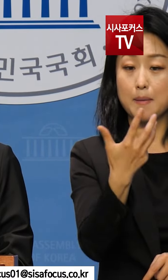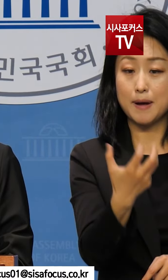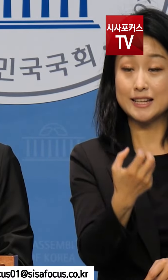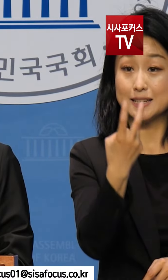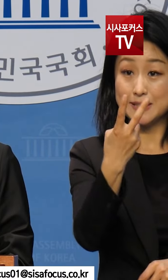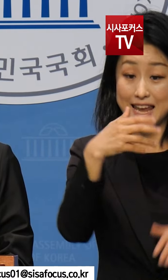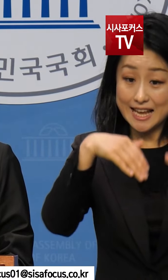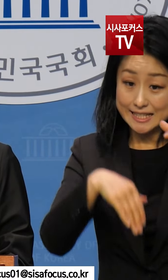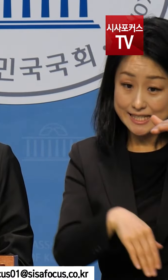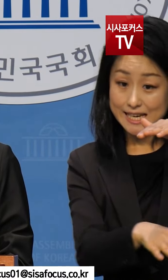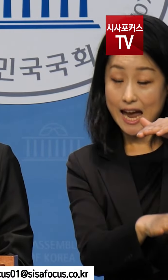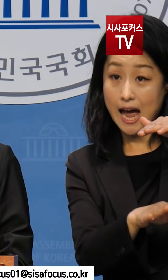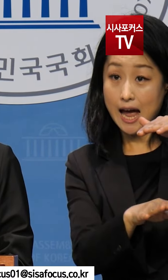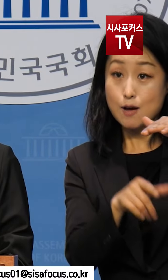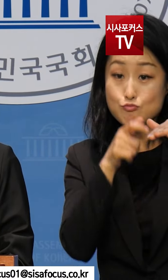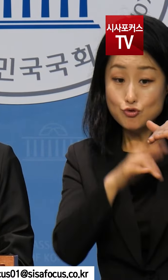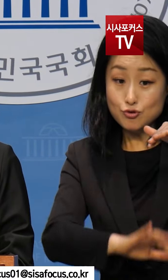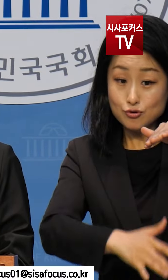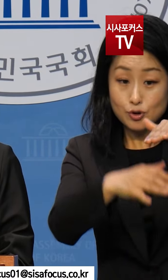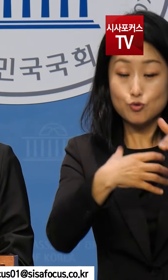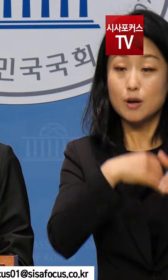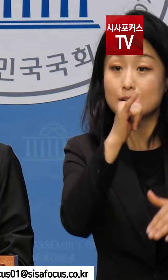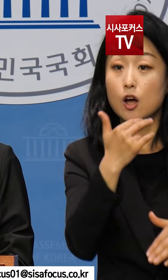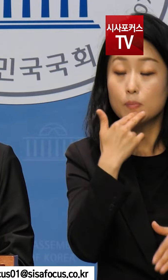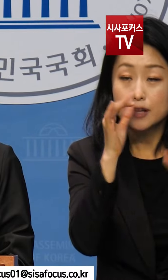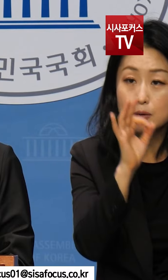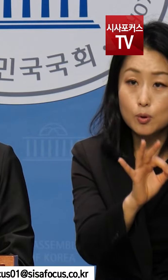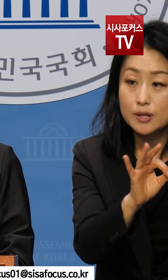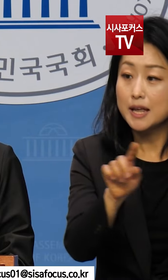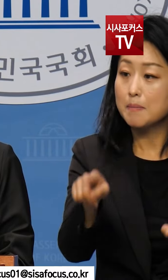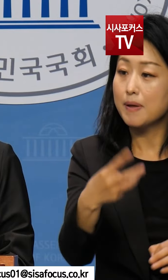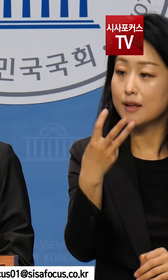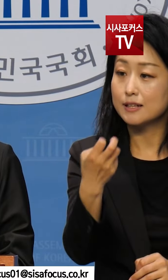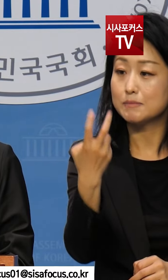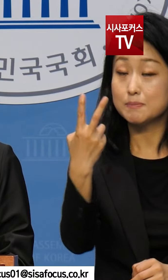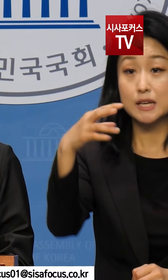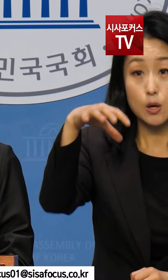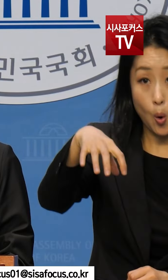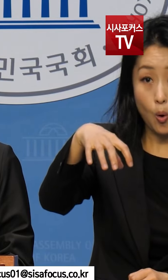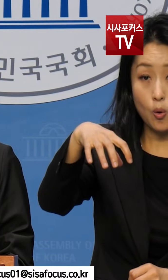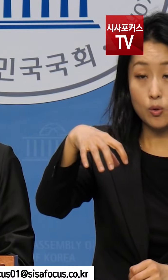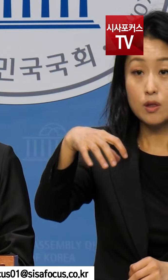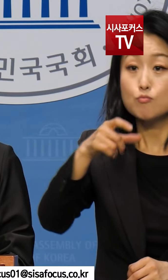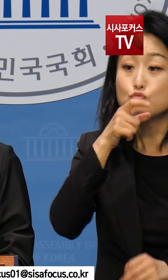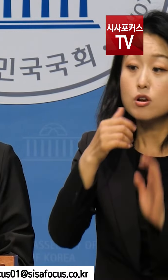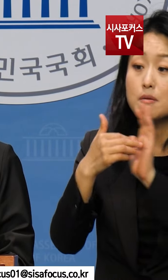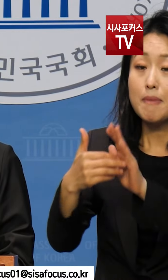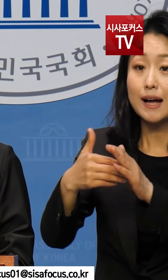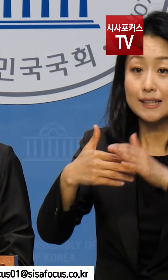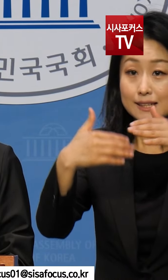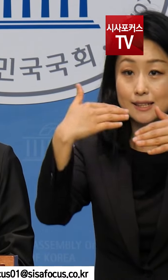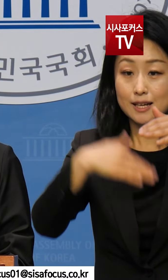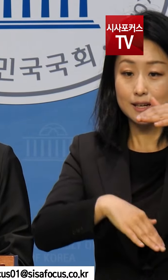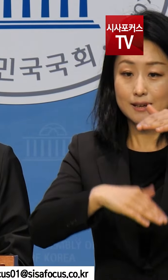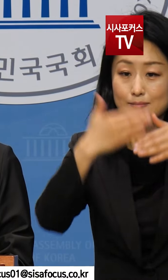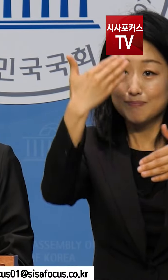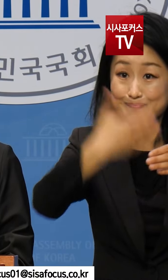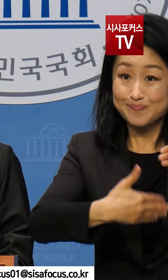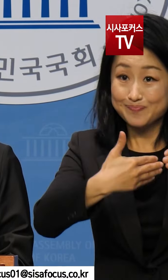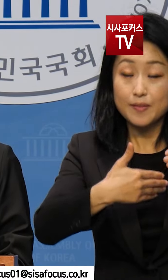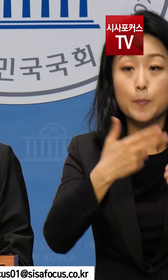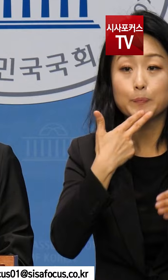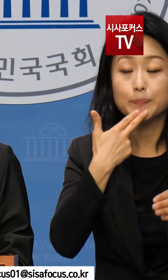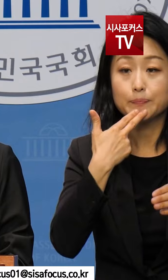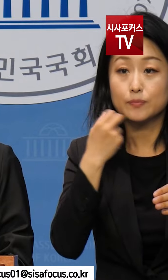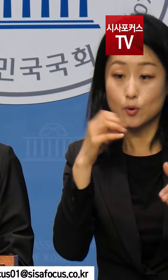지하차도를 조사한 결과 132곳이 차단 시설이 없었고 159곳은